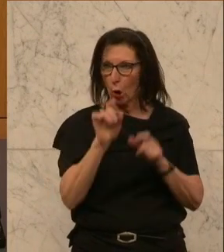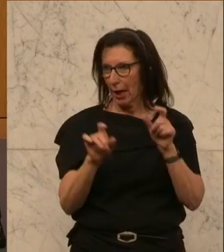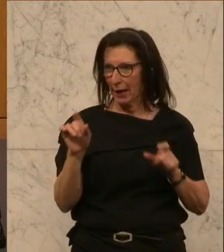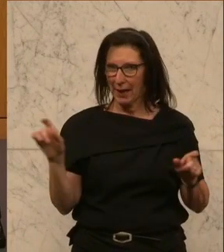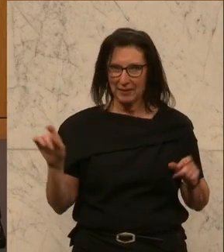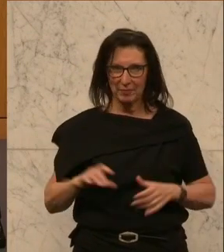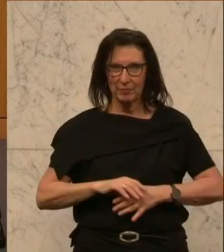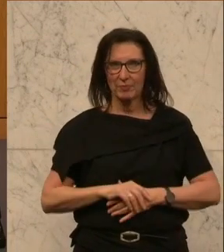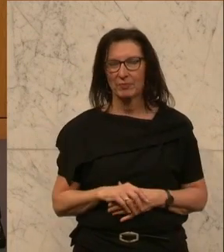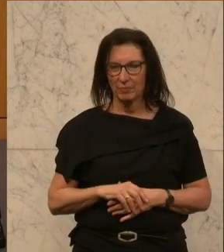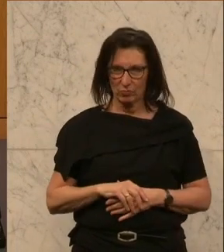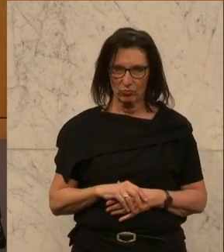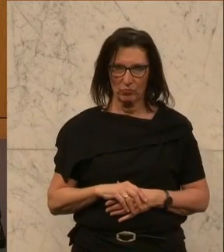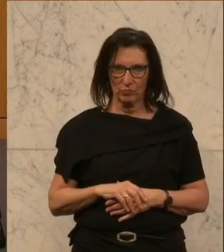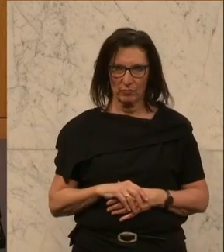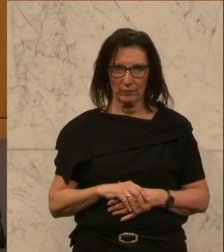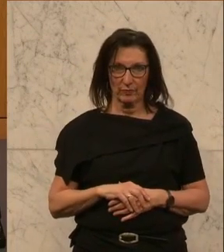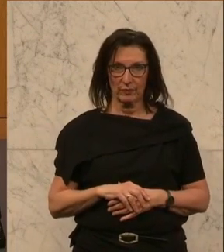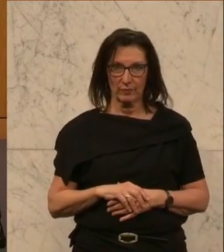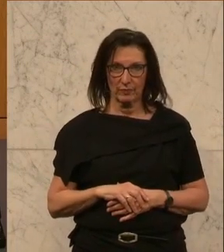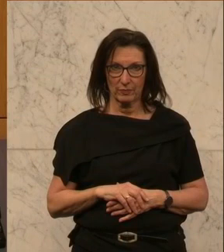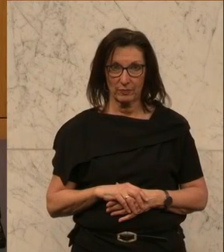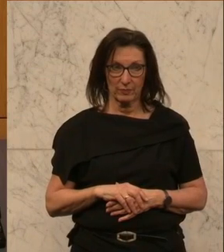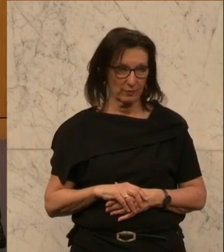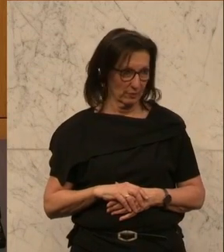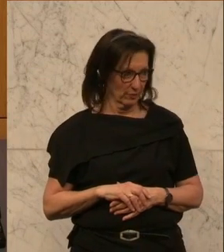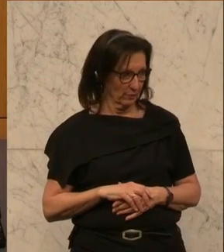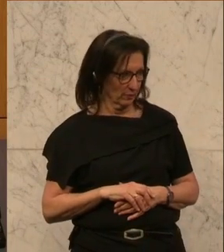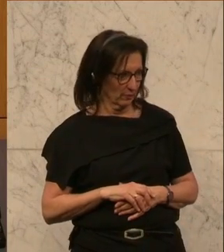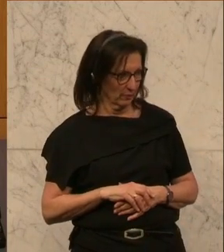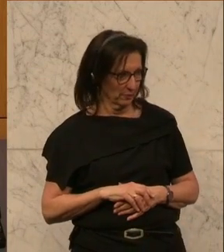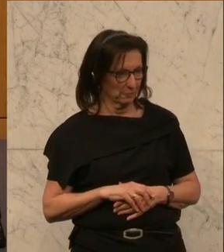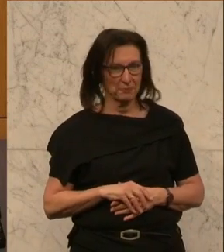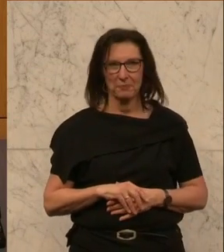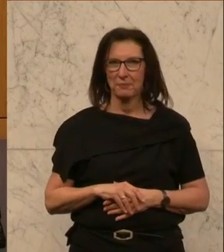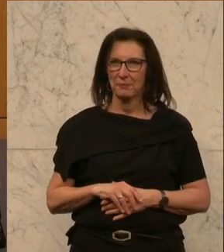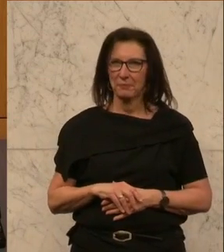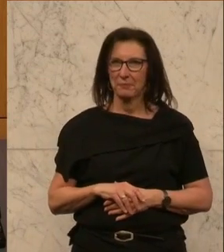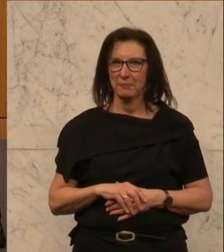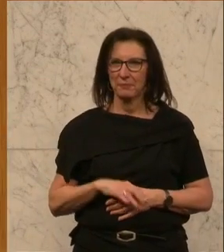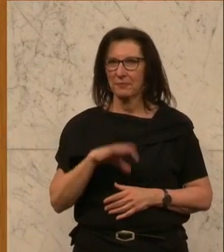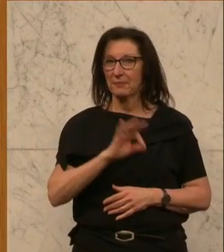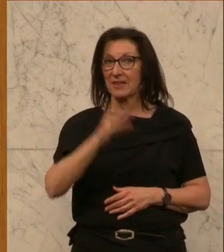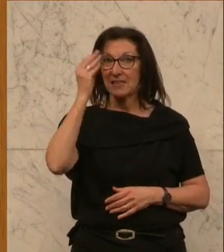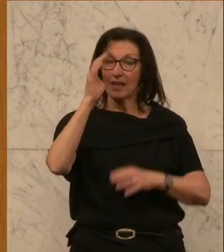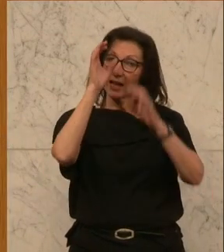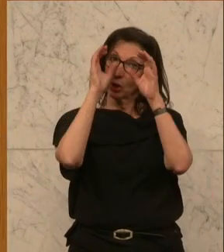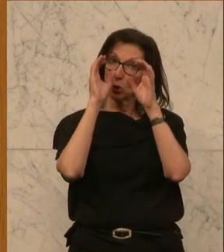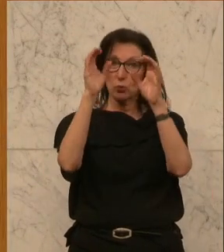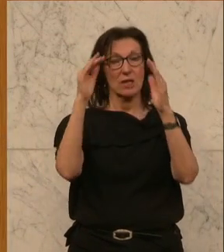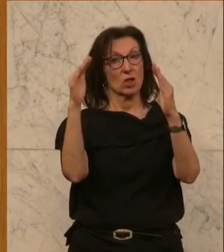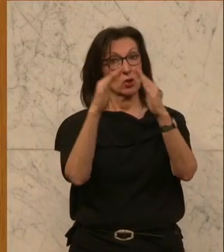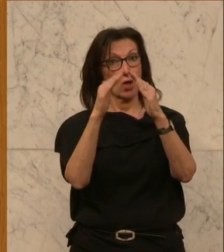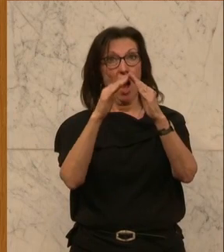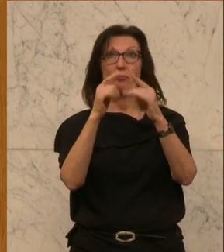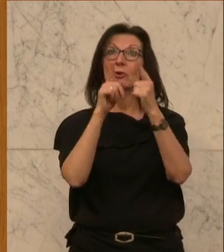werte Zuseherinnen und Zuseher zu Hause und hier